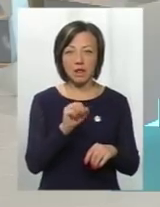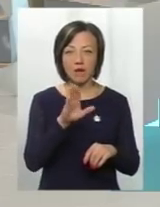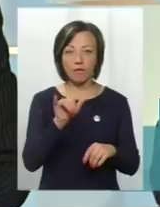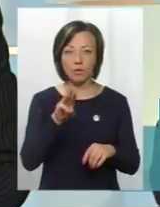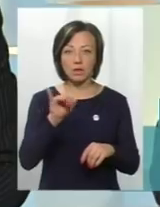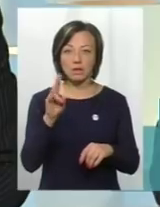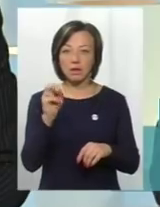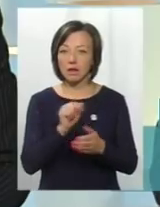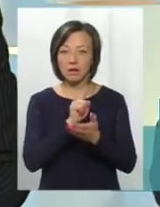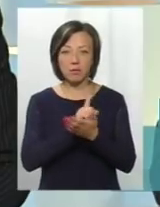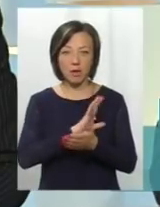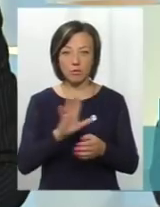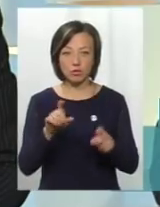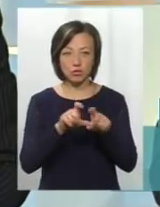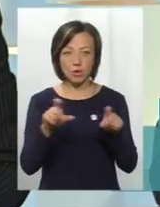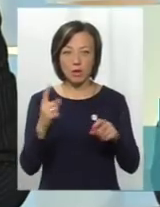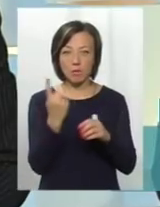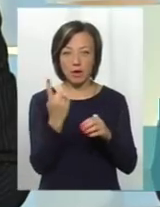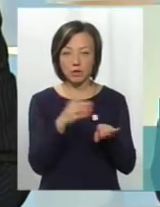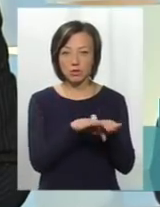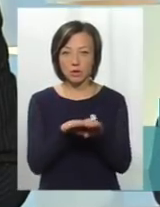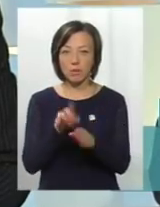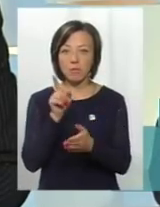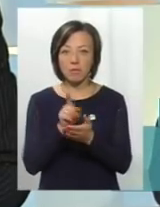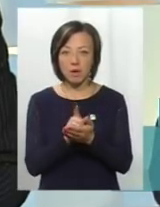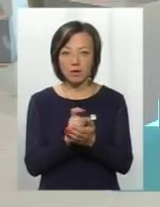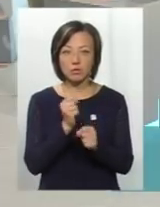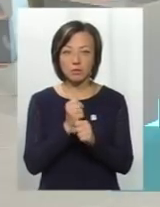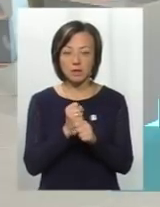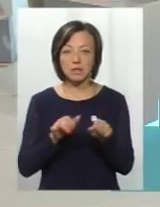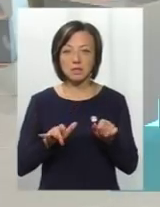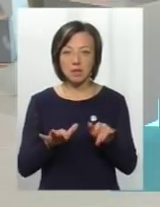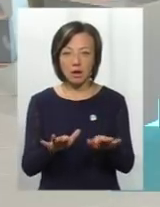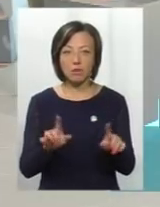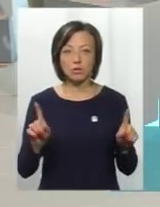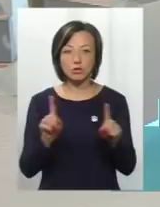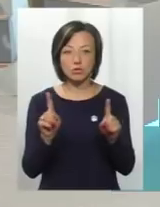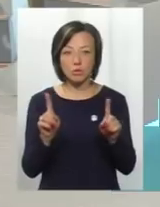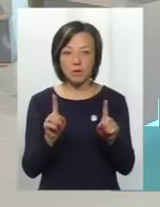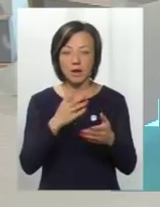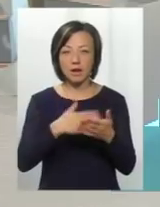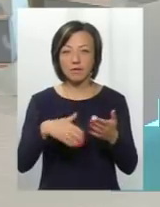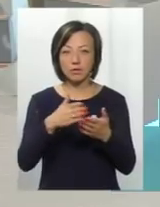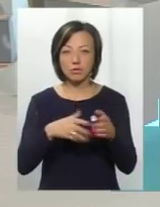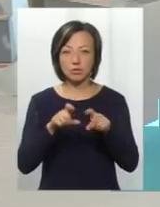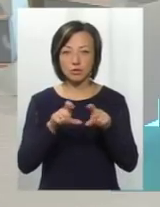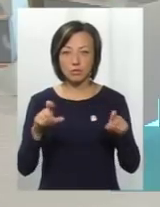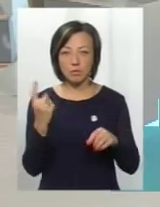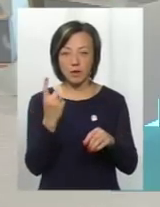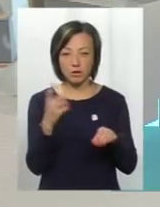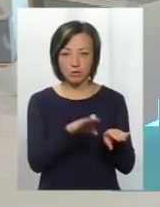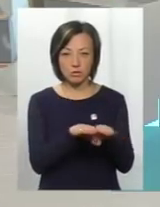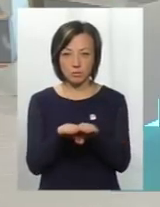бути школи першого ступеня. Тобто, ми маємо здійснити заходи для того, щоб ліквідувати школу першого ступеня.